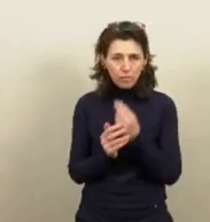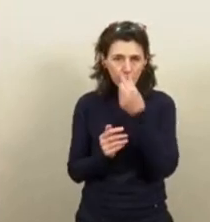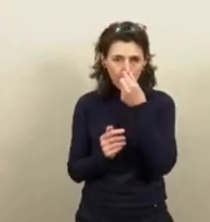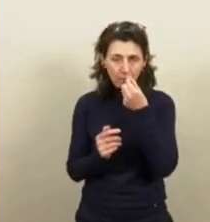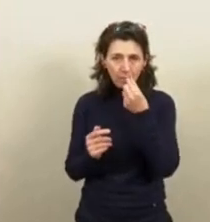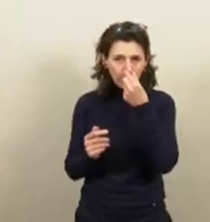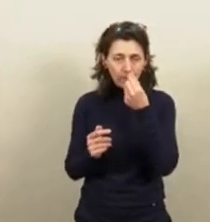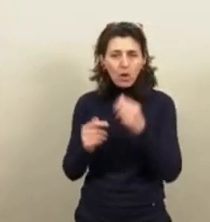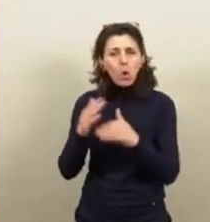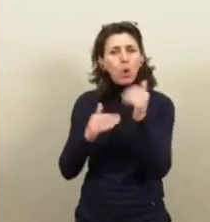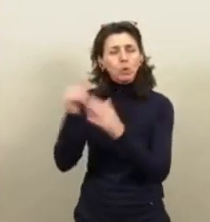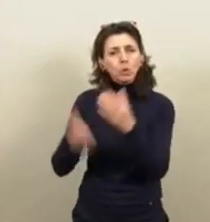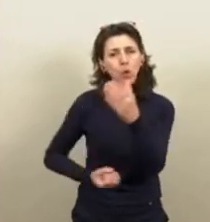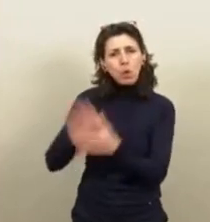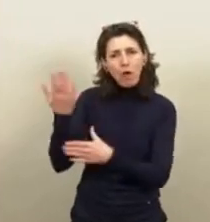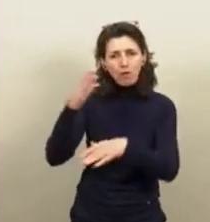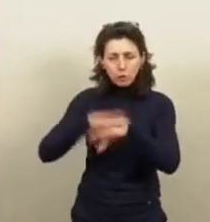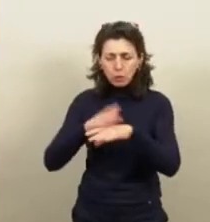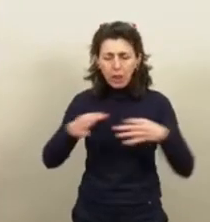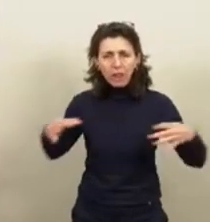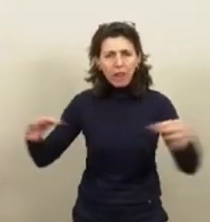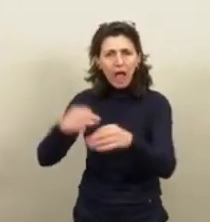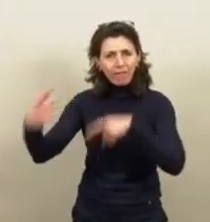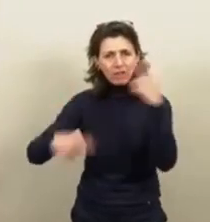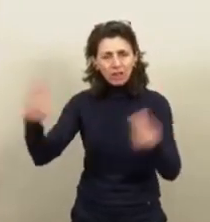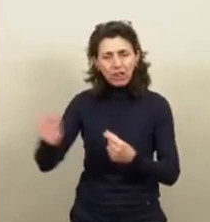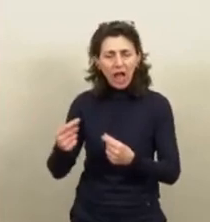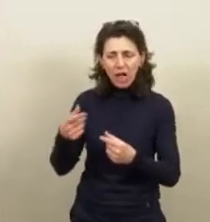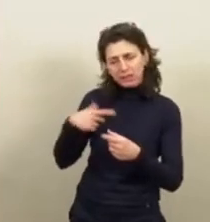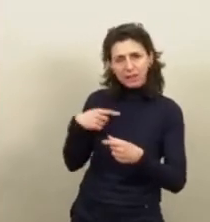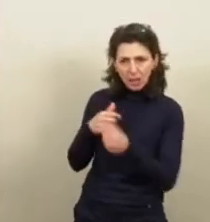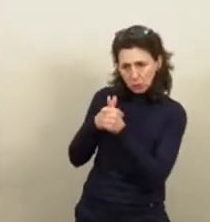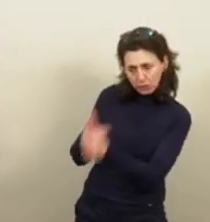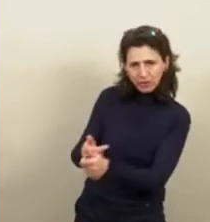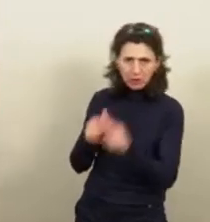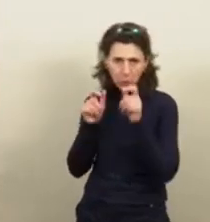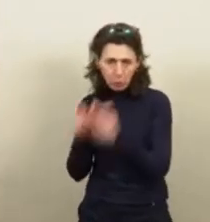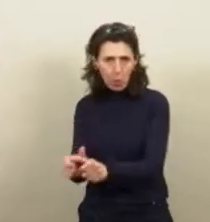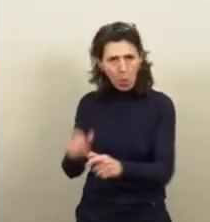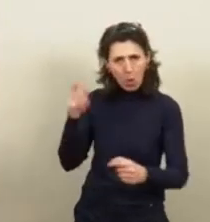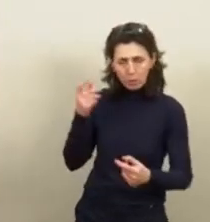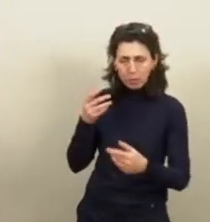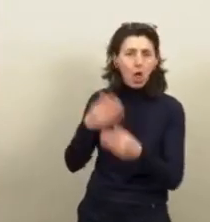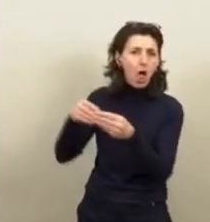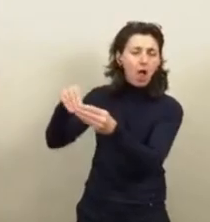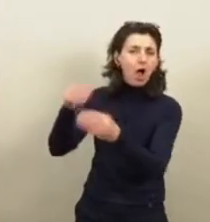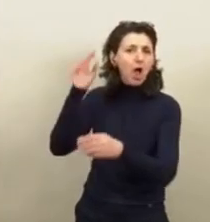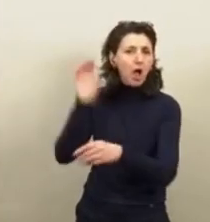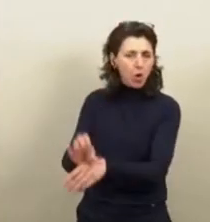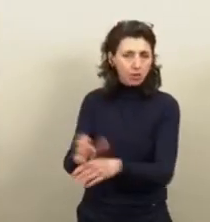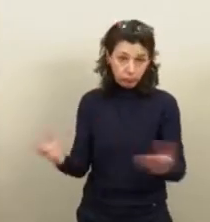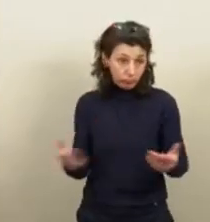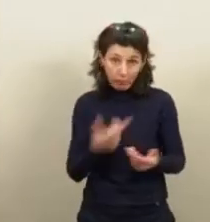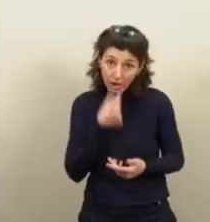constructions neuves sur les terrains végétalisés. Appliquez-le tout de suite. Ça, c'est très facile. Vous arrêtez Ruthière, Beauvers,